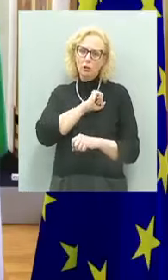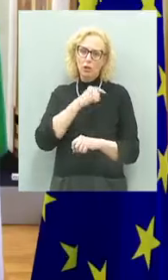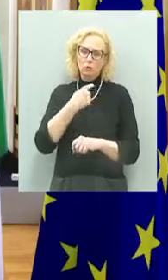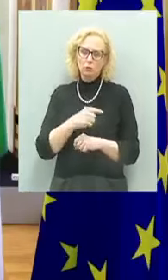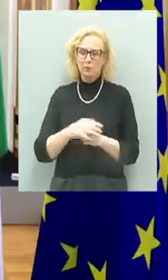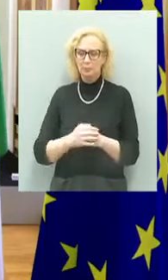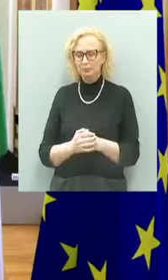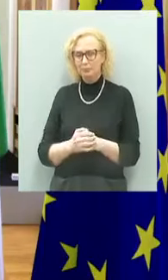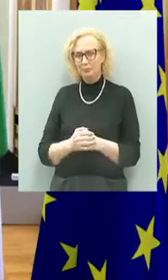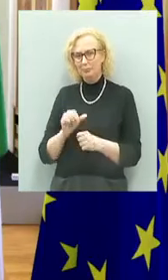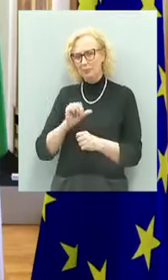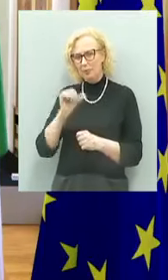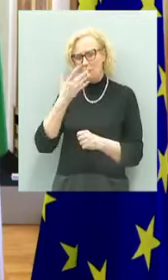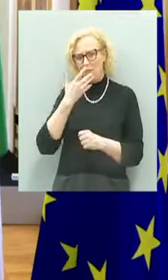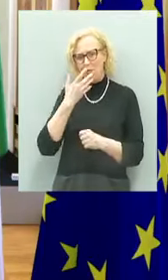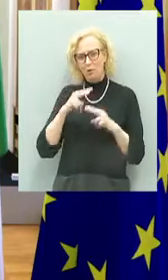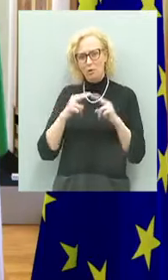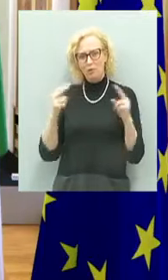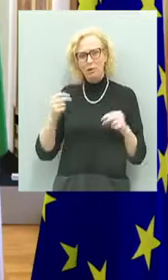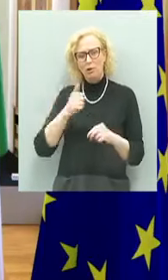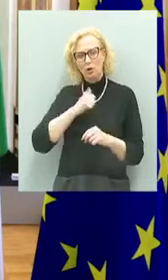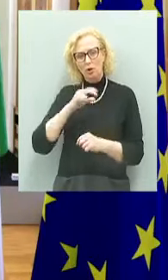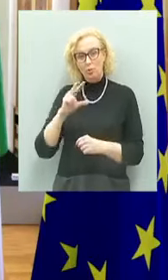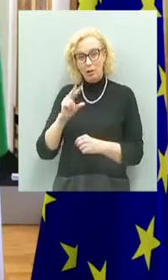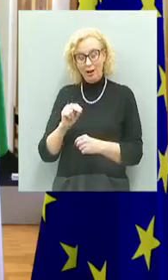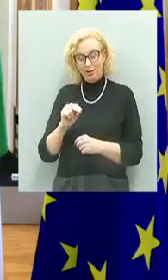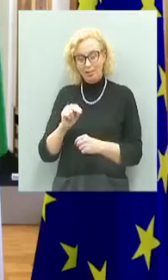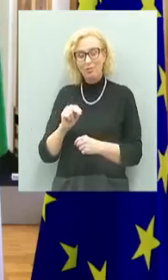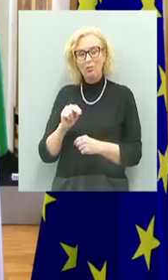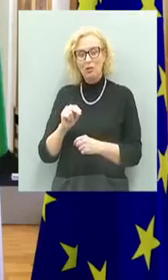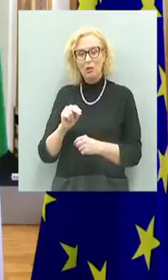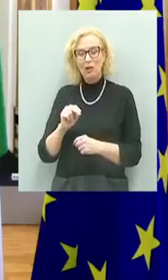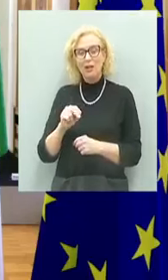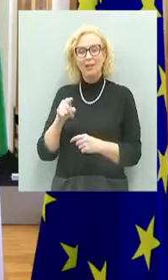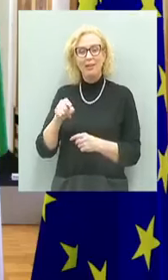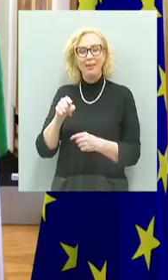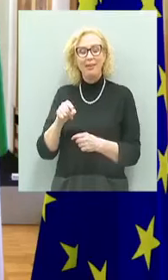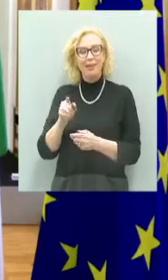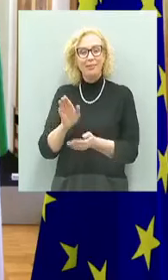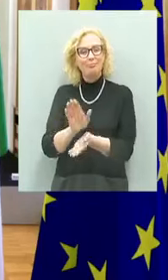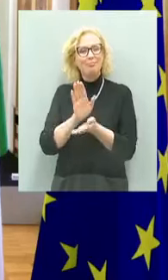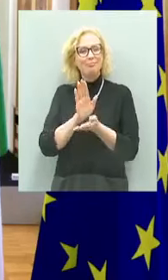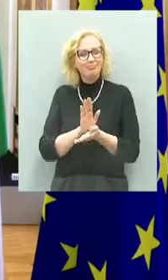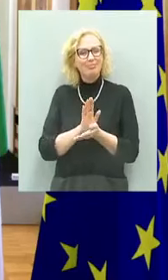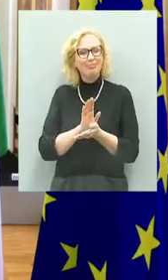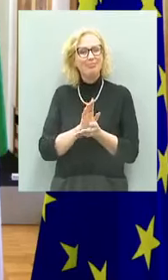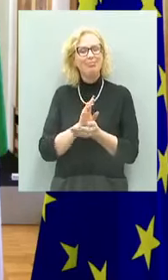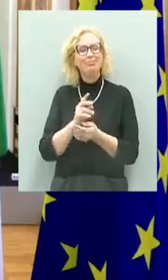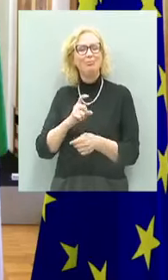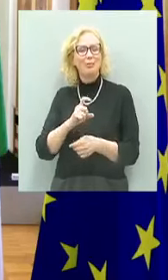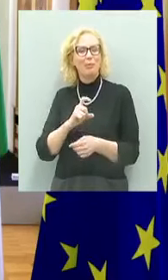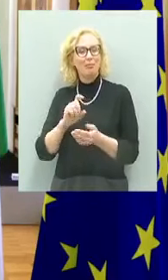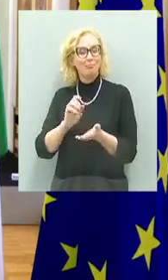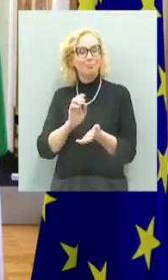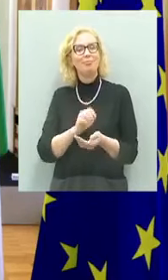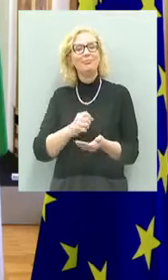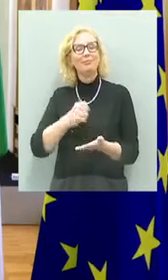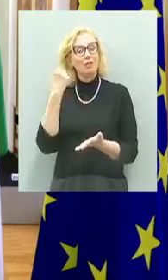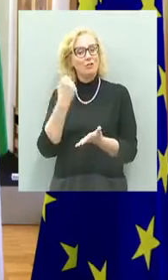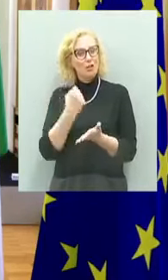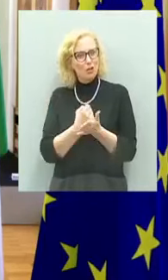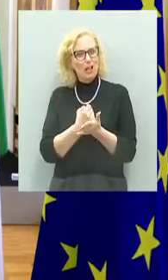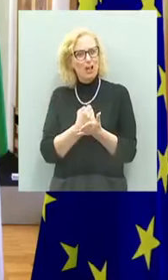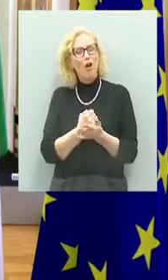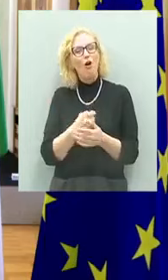Prima di tutto ringrazio la Provincia Autonoma di Trento per averci dato questo riconoscimento che è il sigillo della